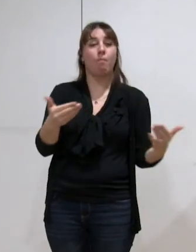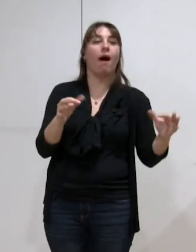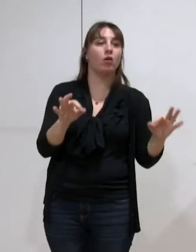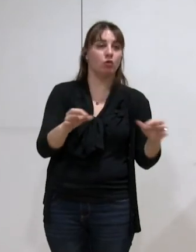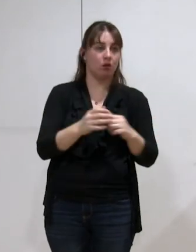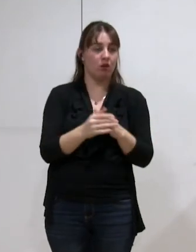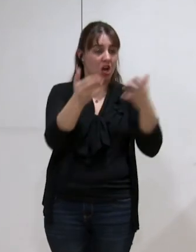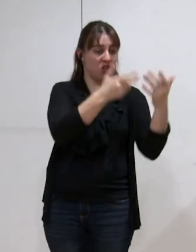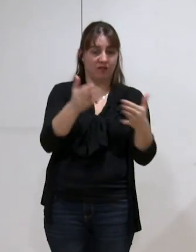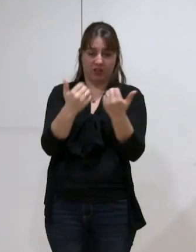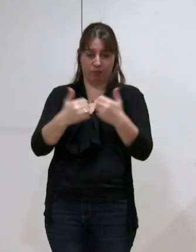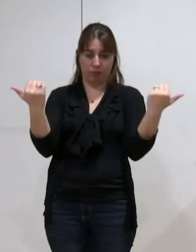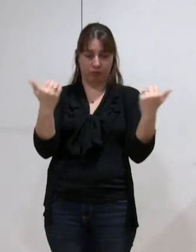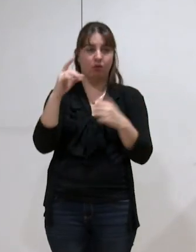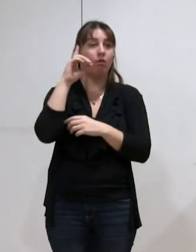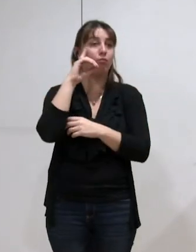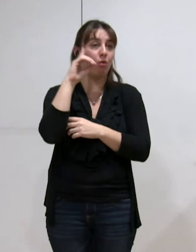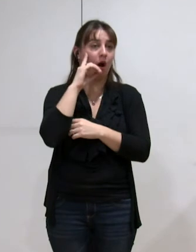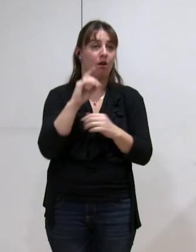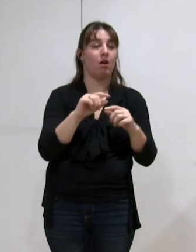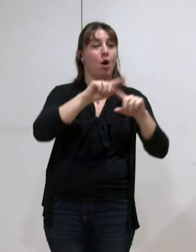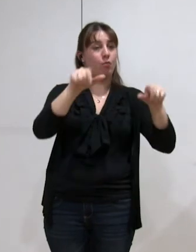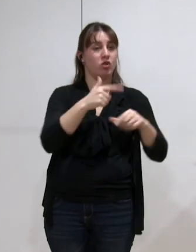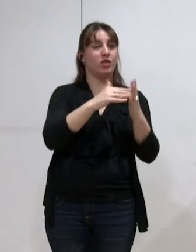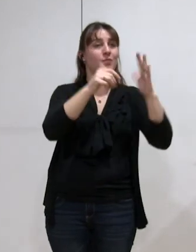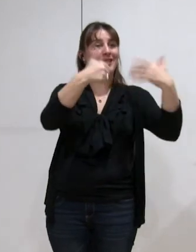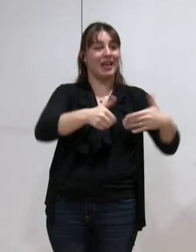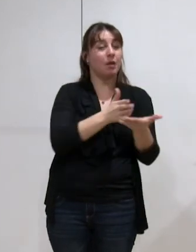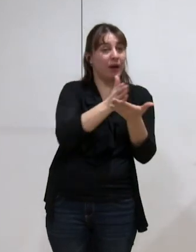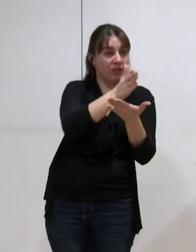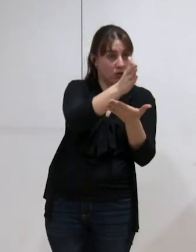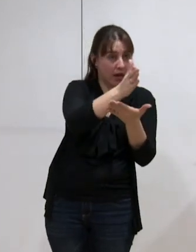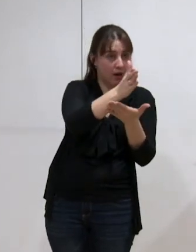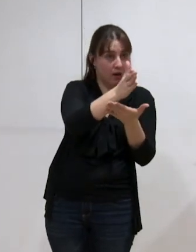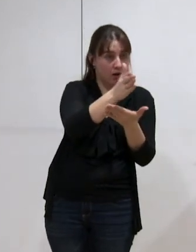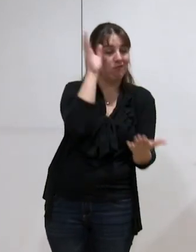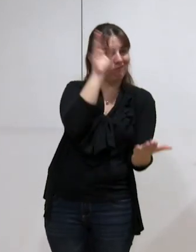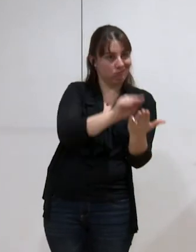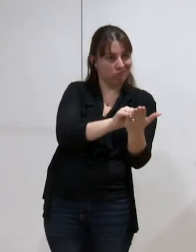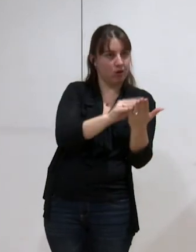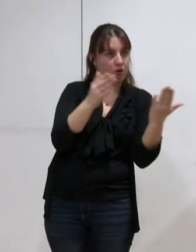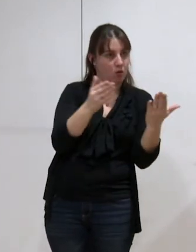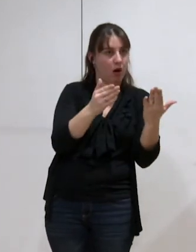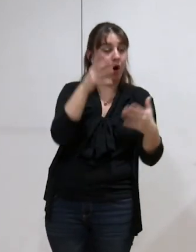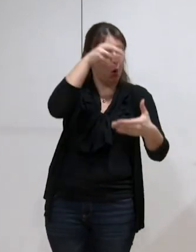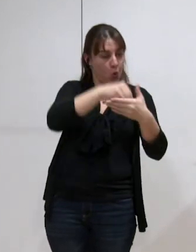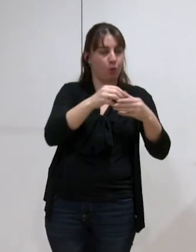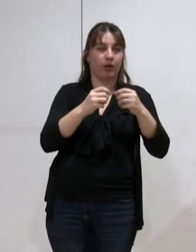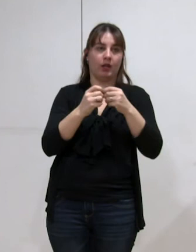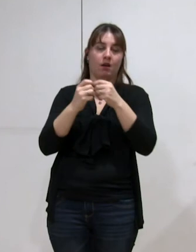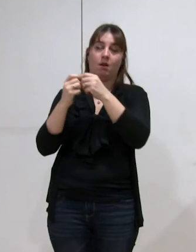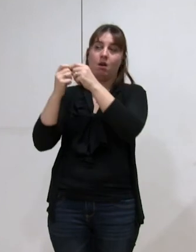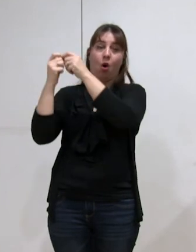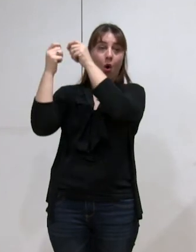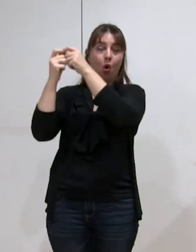Si les deux chiffres ne concordent pas,'est que dans le budget prévisionnel 2016, nous avons également un remboursement de la